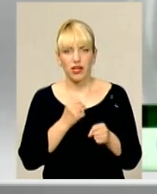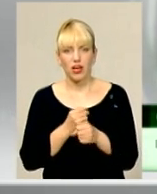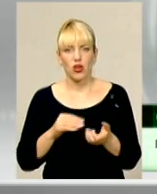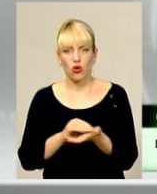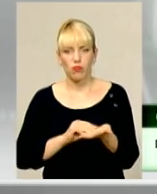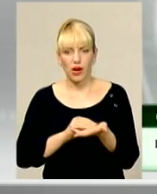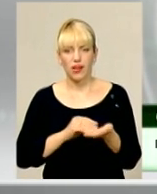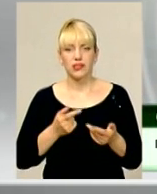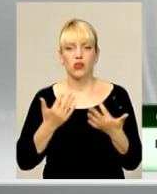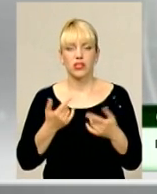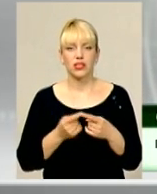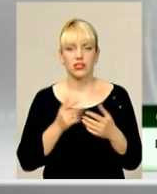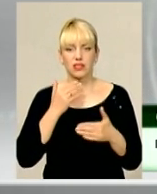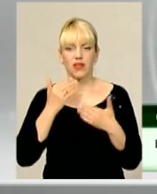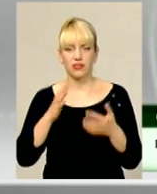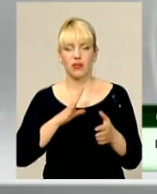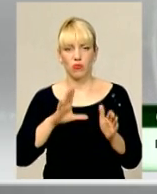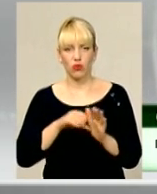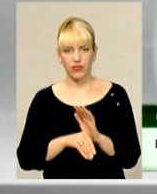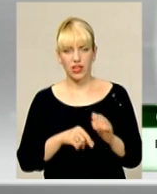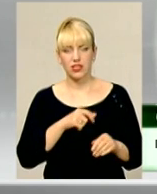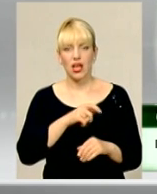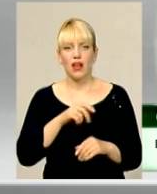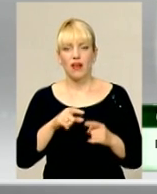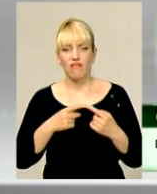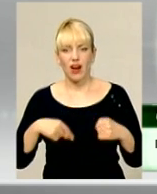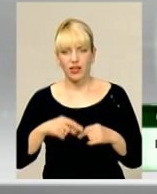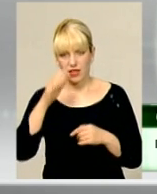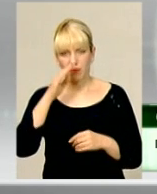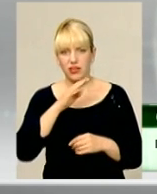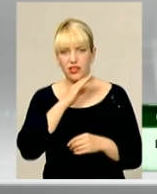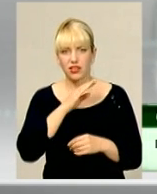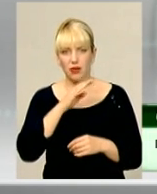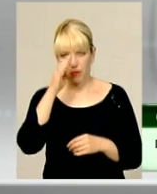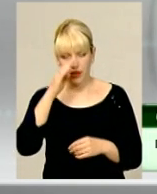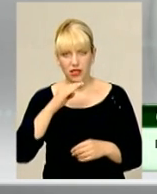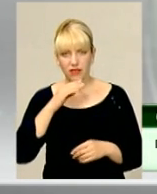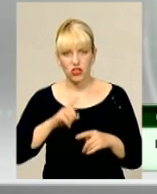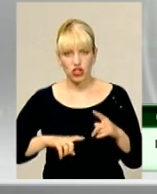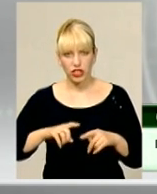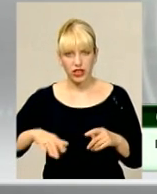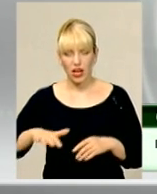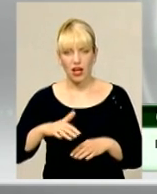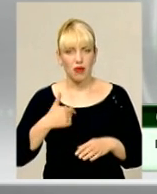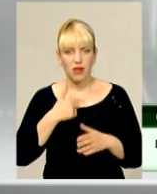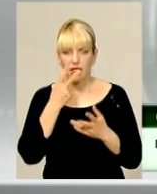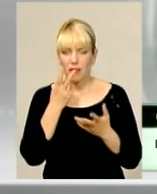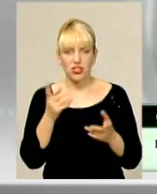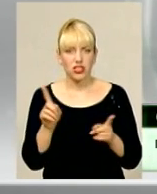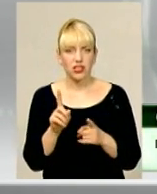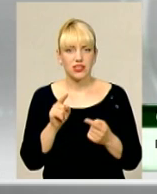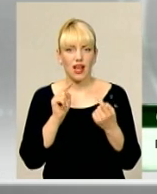за дане. Оскільки це звернення було внесене фракцією «Батьківщина», то ми не бачили у тому якихось